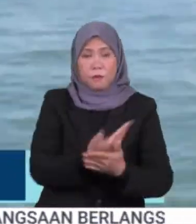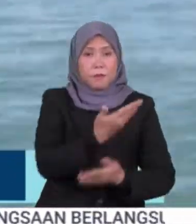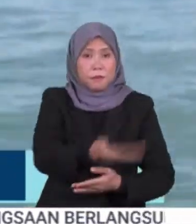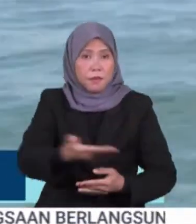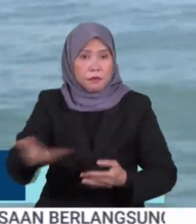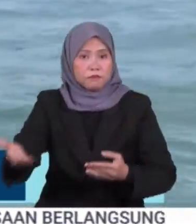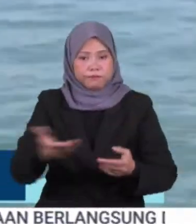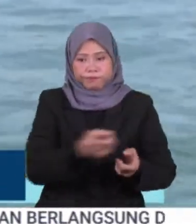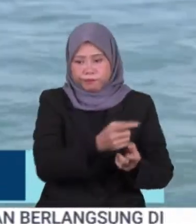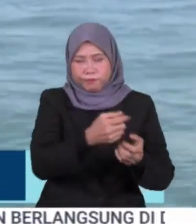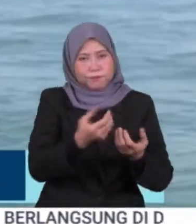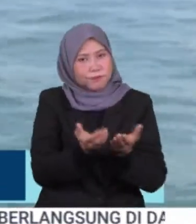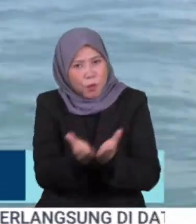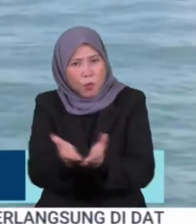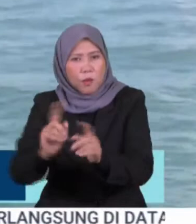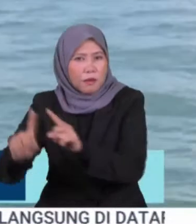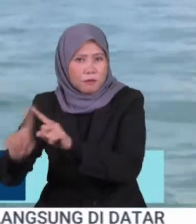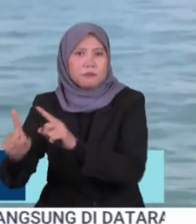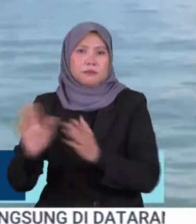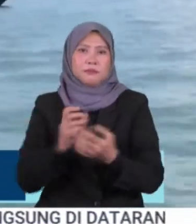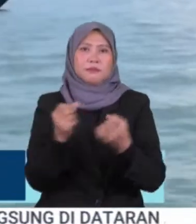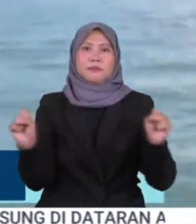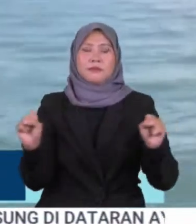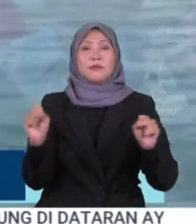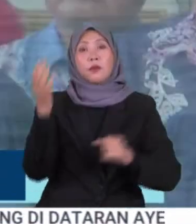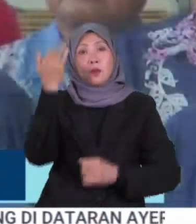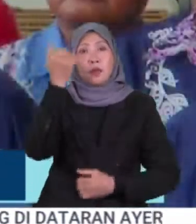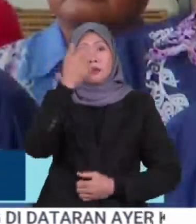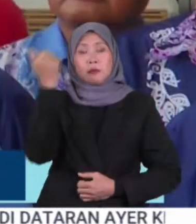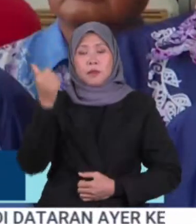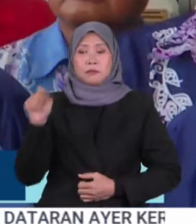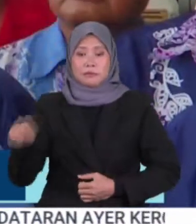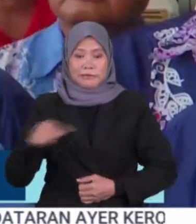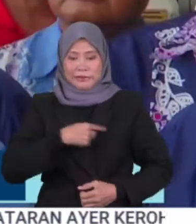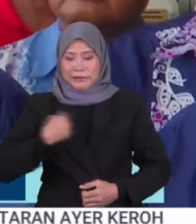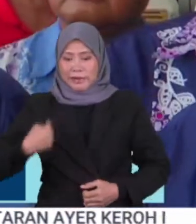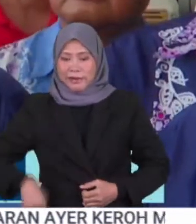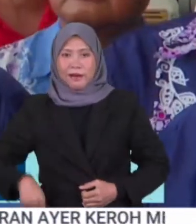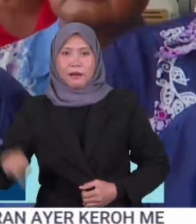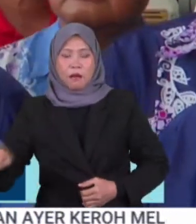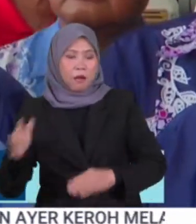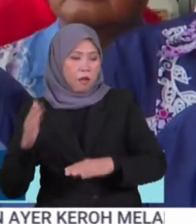Media Sari